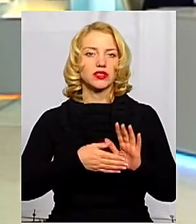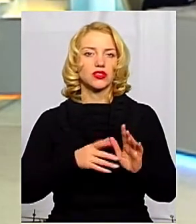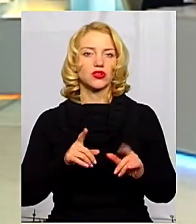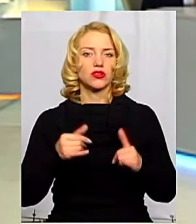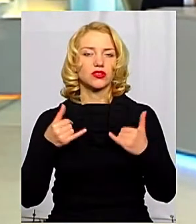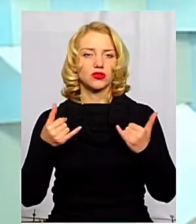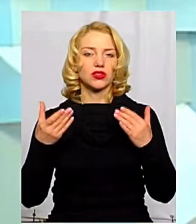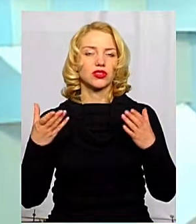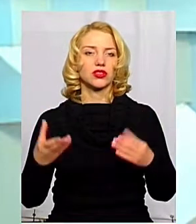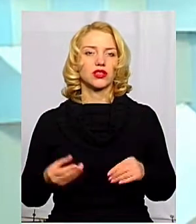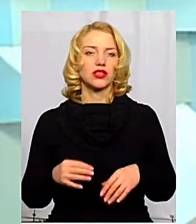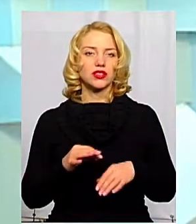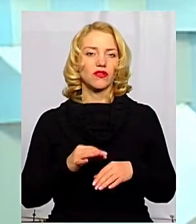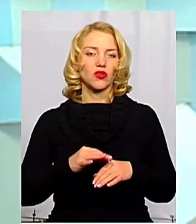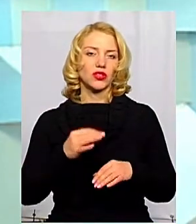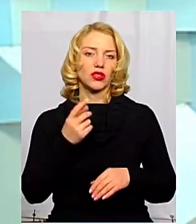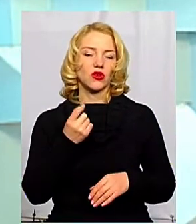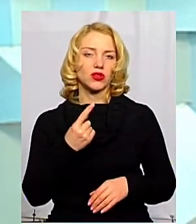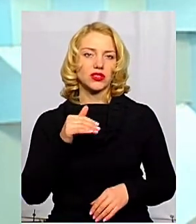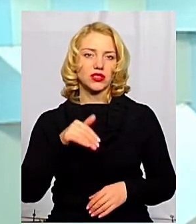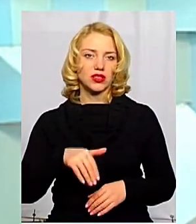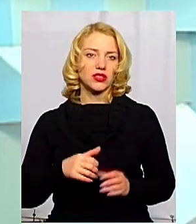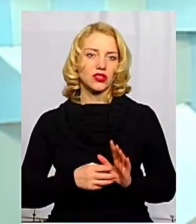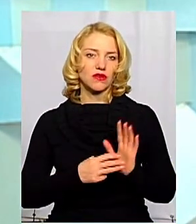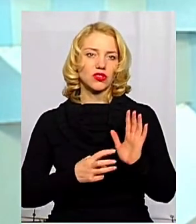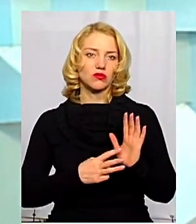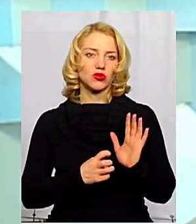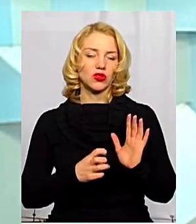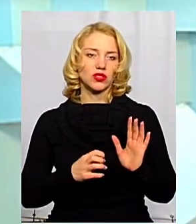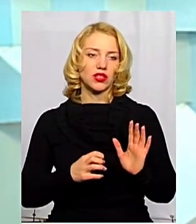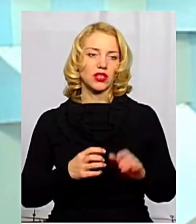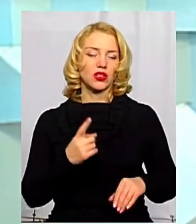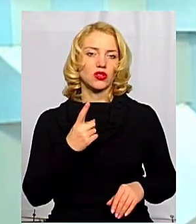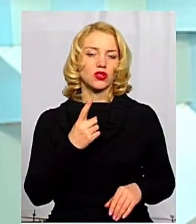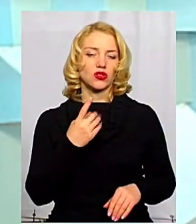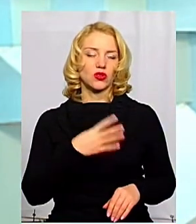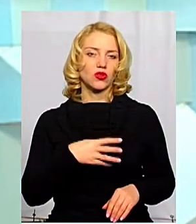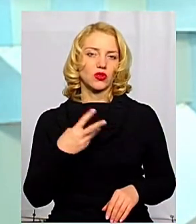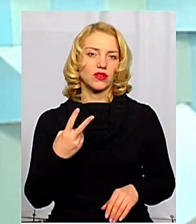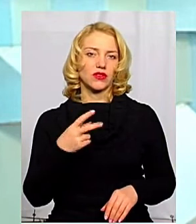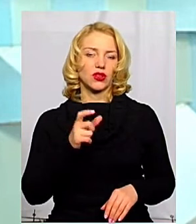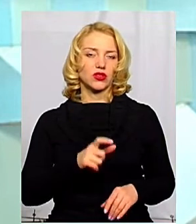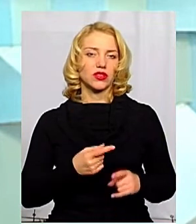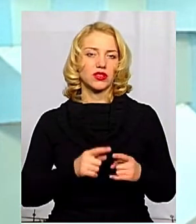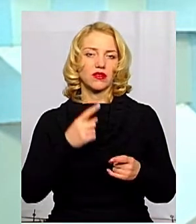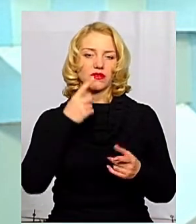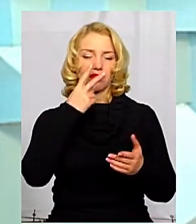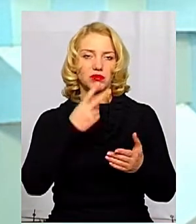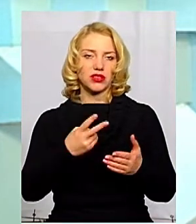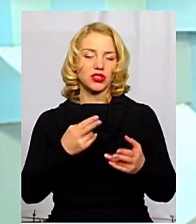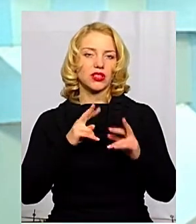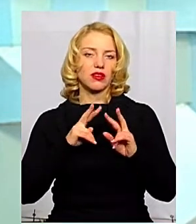що на сьогоднішній день захворіло 11 тисяч 842 людини. Тобто, ви бачите,